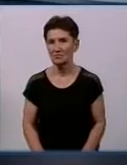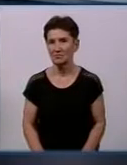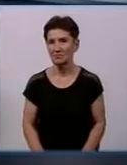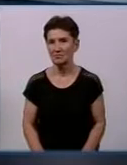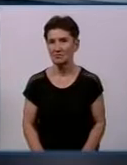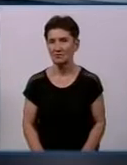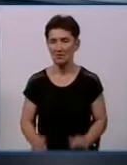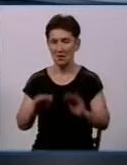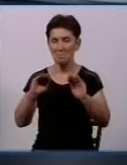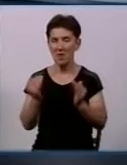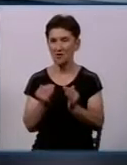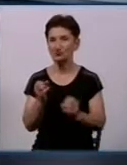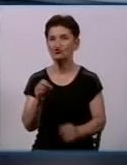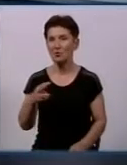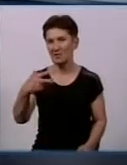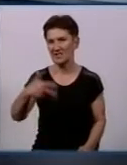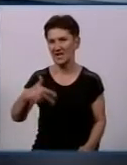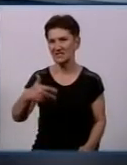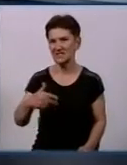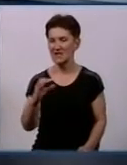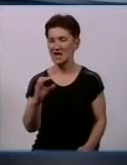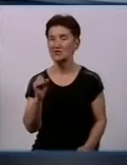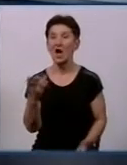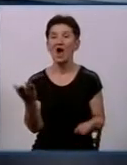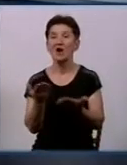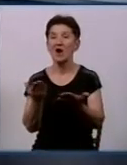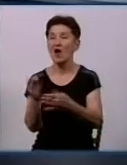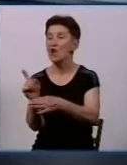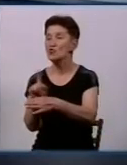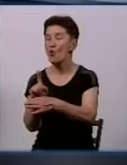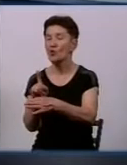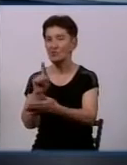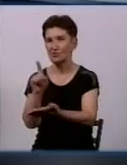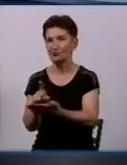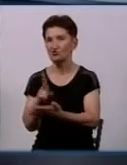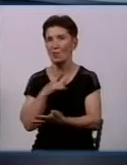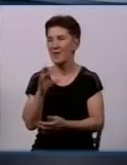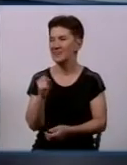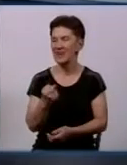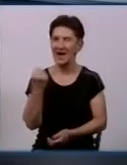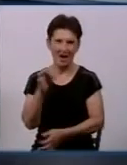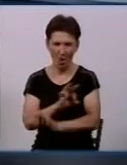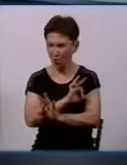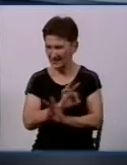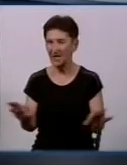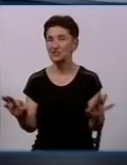Менш 30 секунд. Я не знаю, який норматив, яка цифра там, на відмінну відповідно всіх розрахунків.